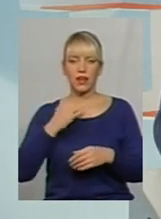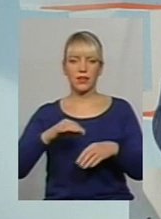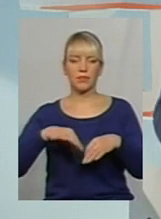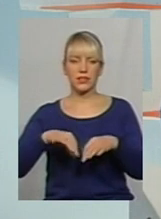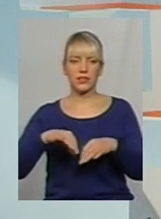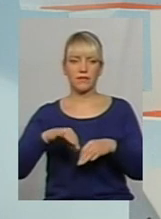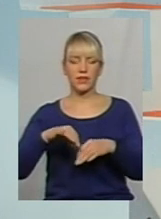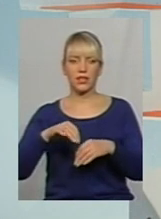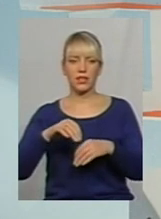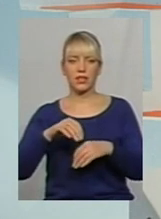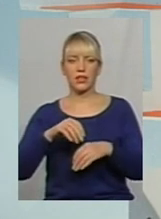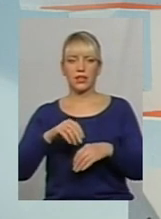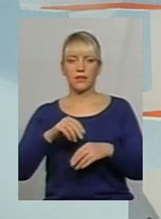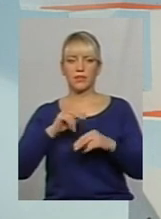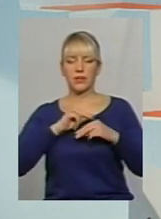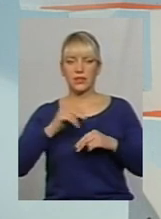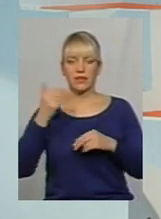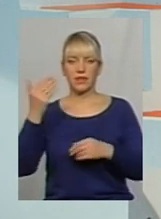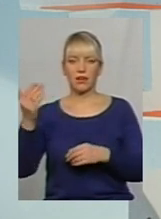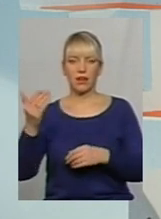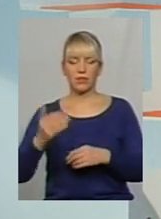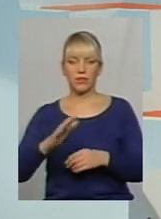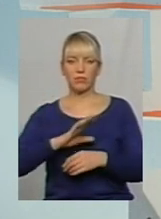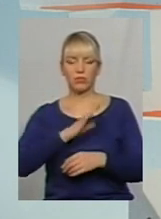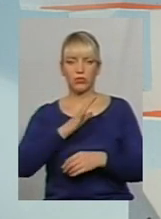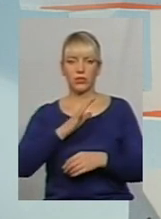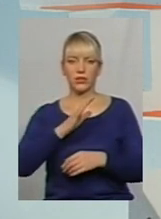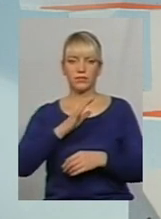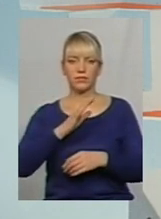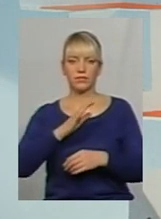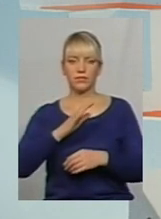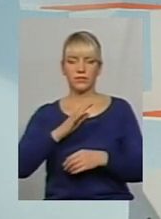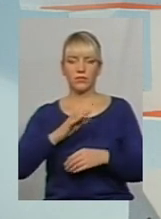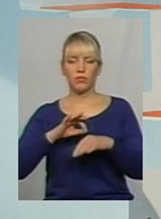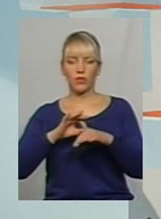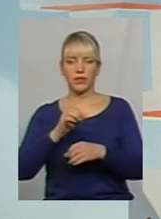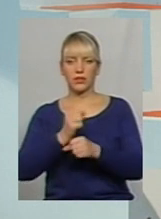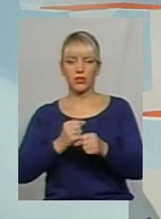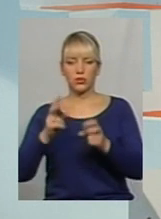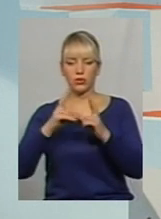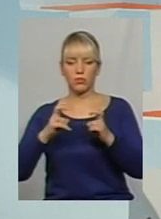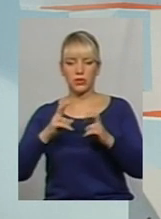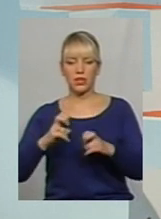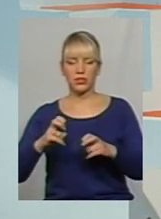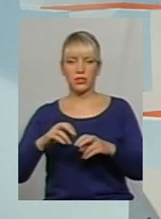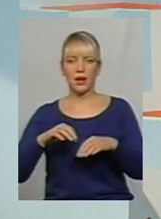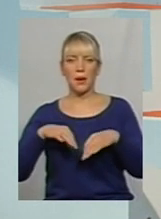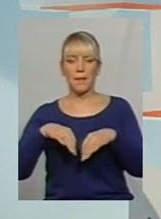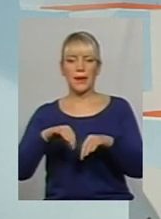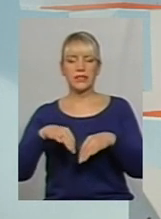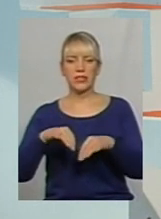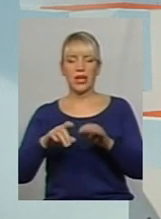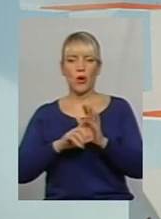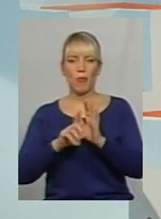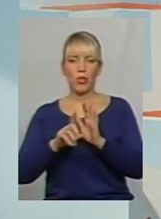Харківського національного автомобільного дорожнього університету. Була проведена робота щодо обстеження пасажиропотоку в місті